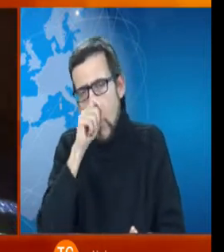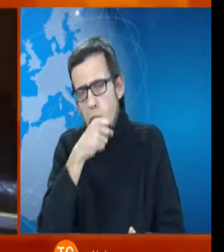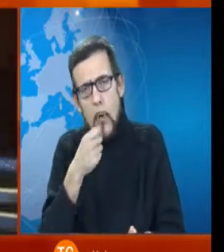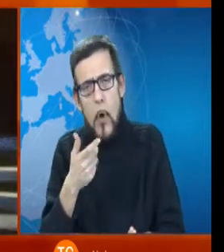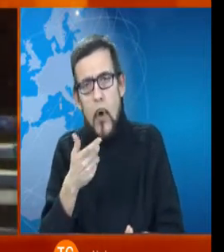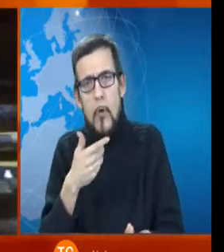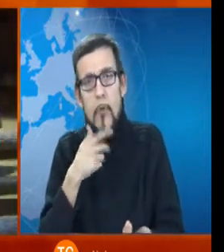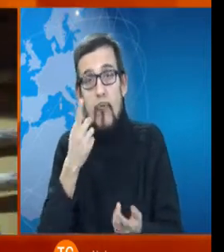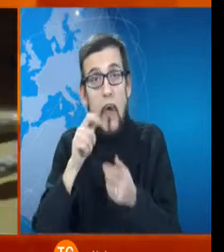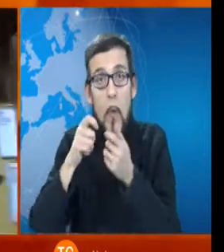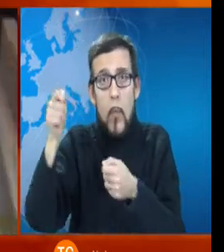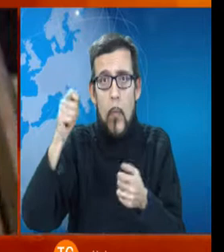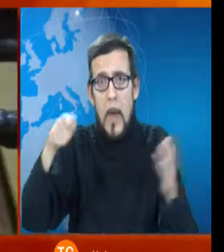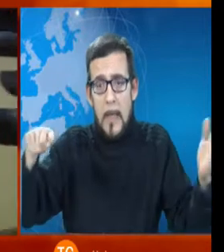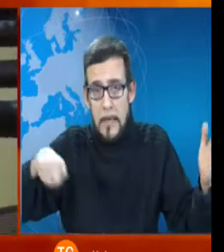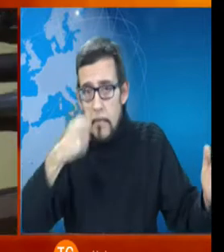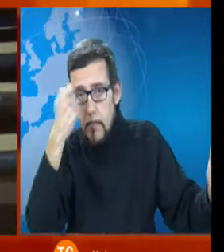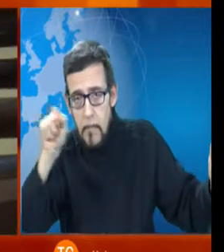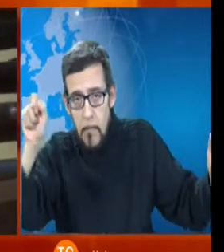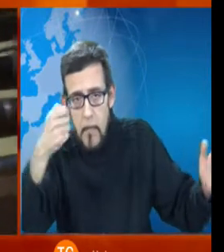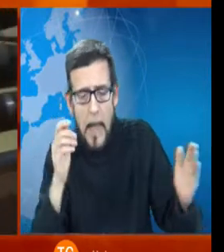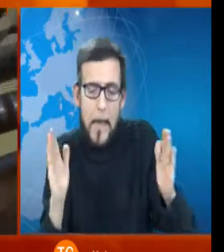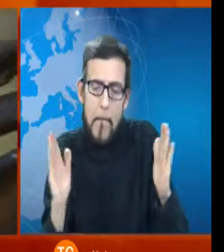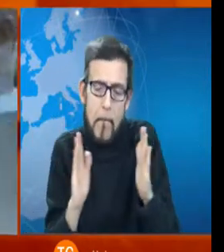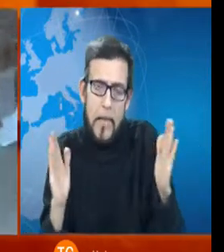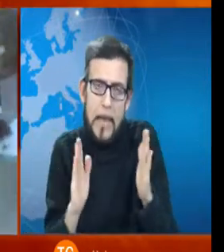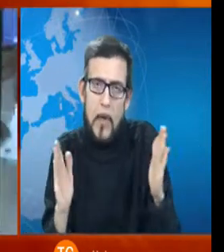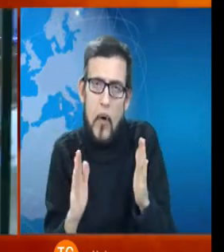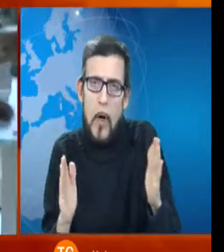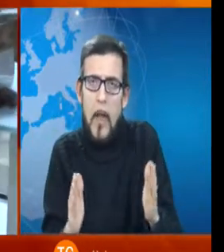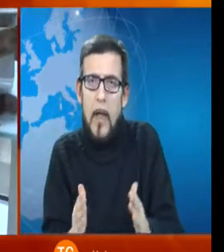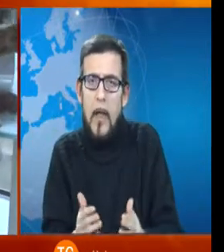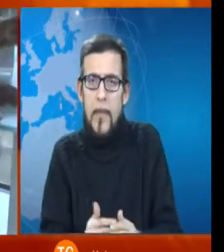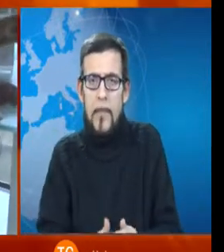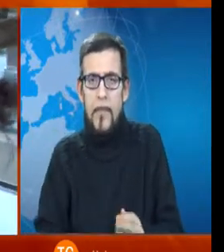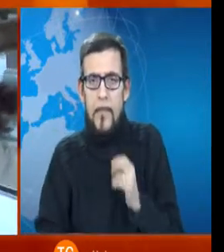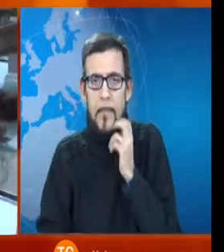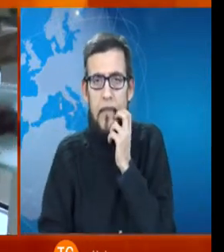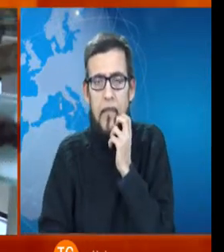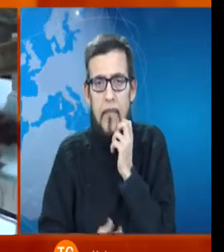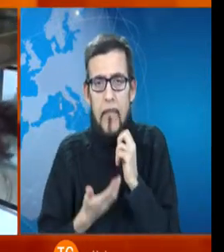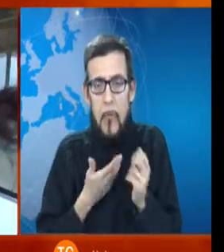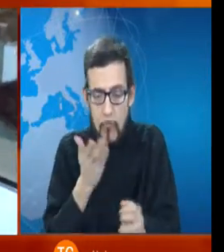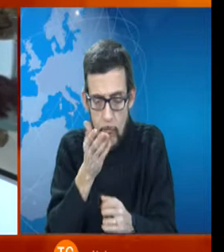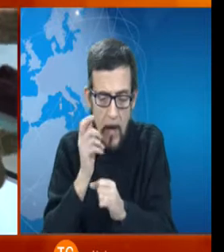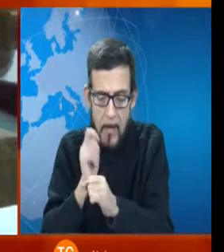spada una piccola sciabola che ha segnati nella